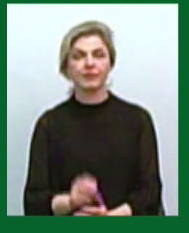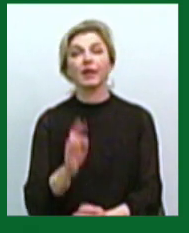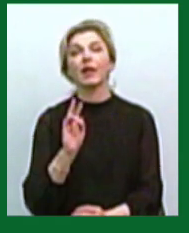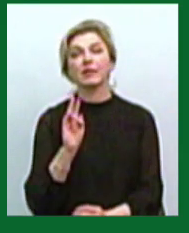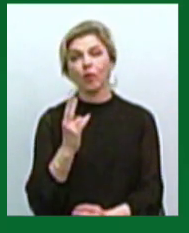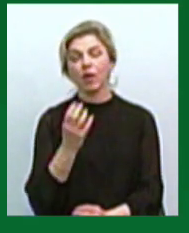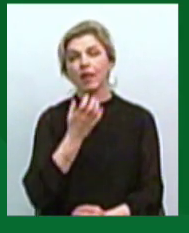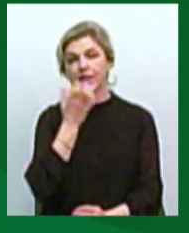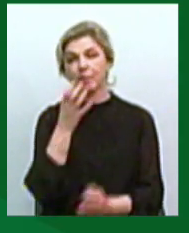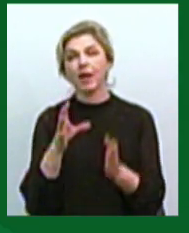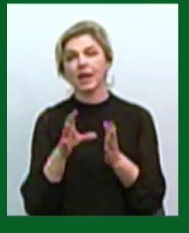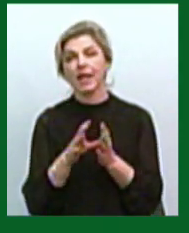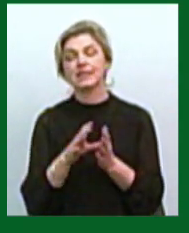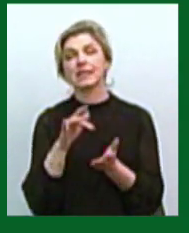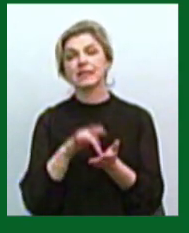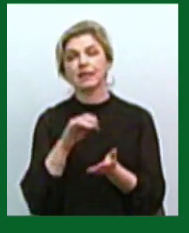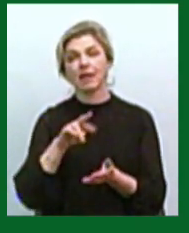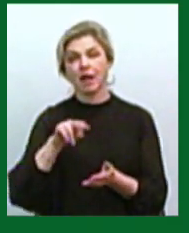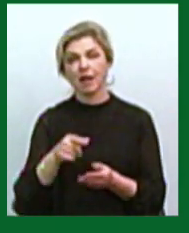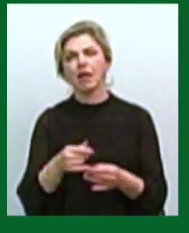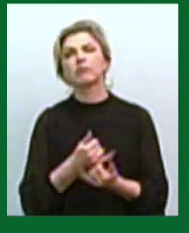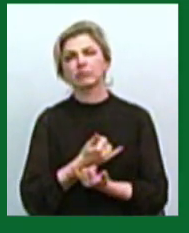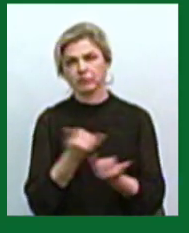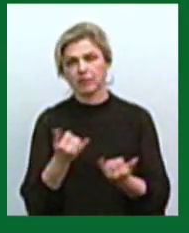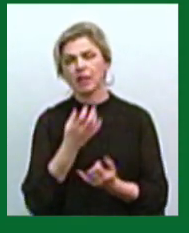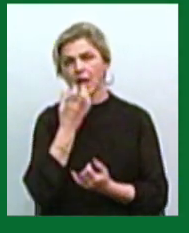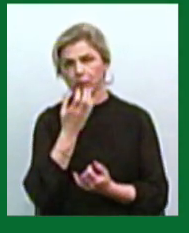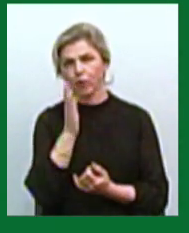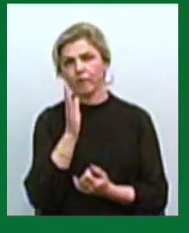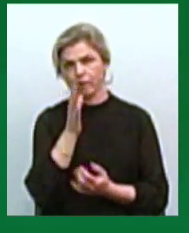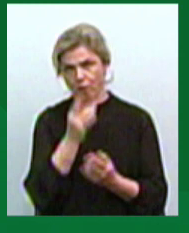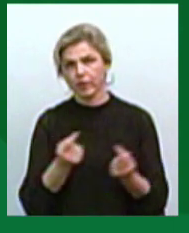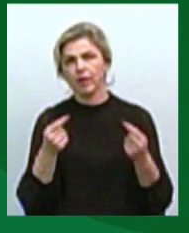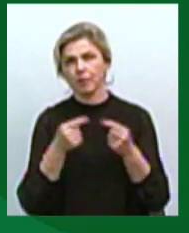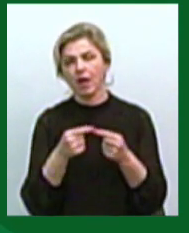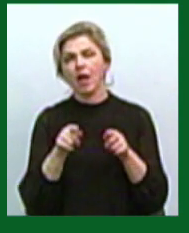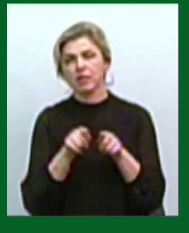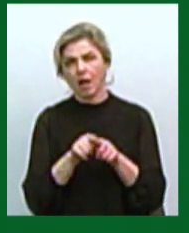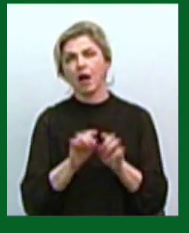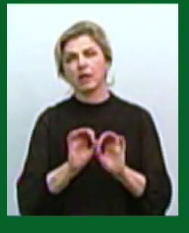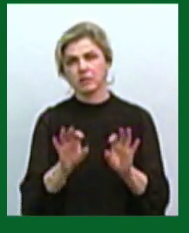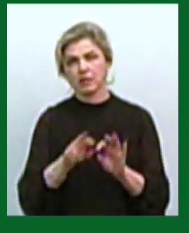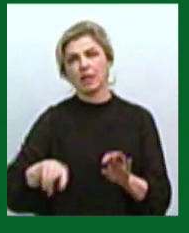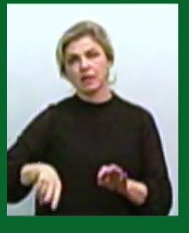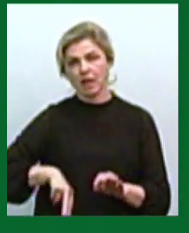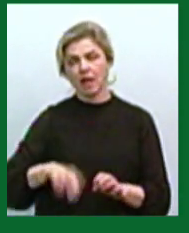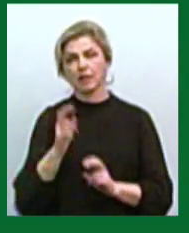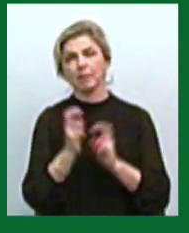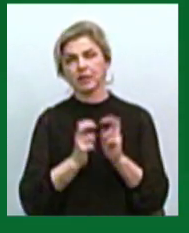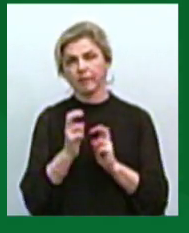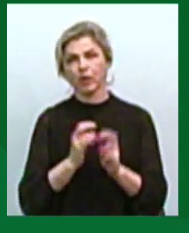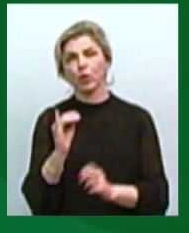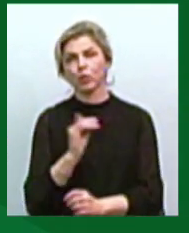Миколаївська теплоелектроцентраль подасть тепло вчасно. Про це у коментарі нашим кореспондентам розповів директор підприємства